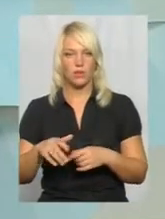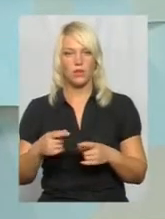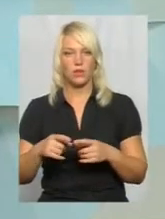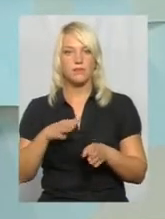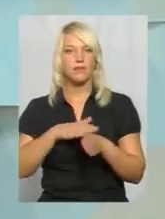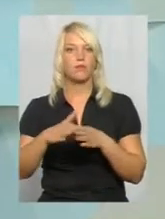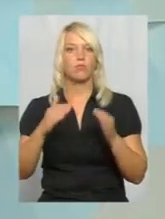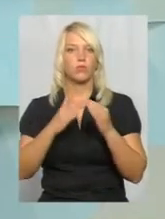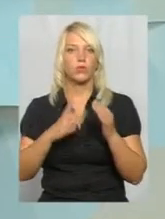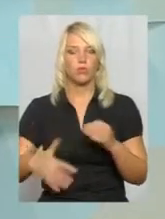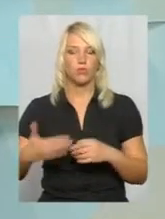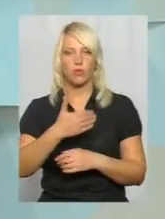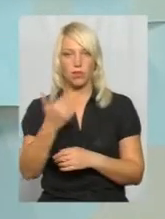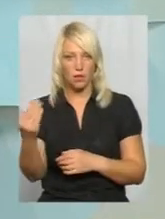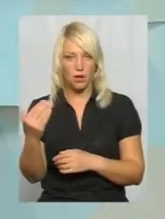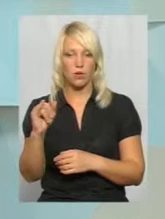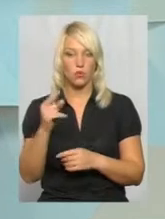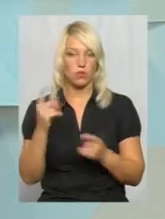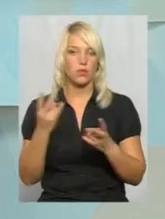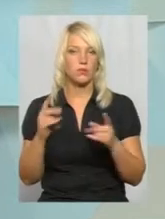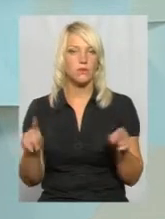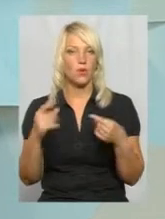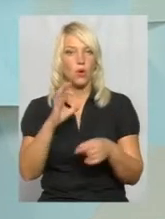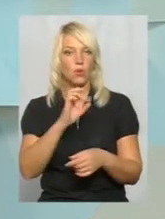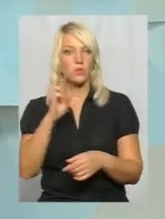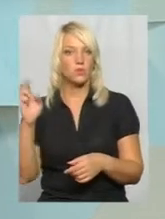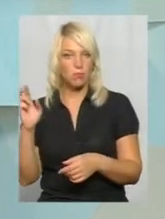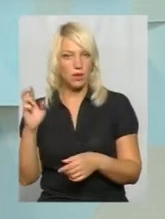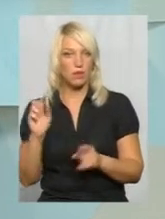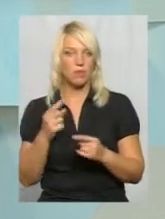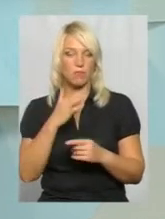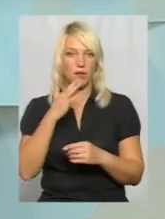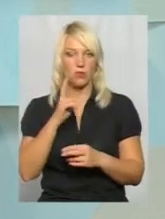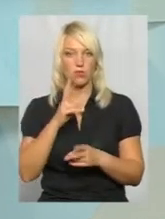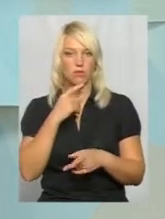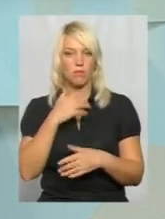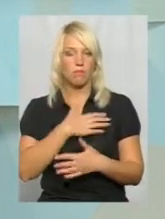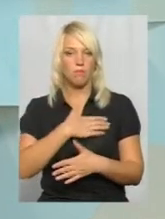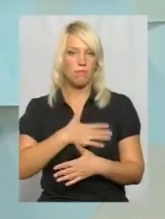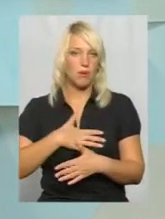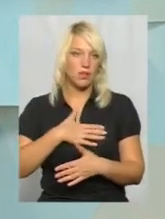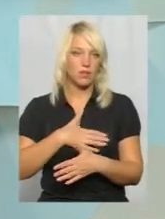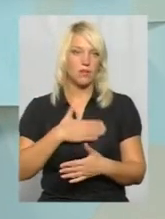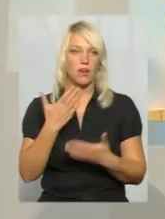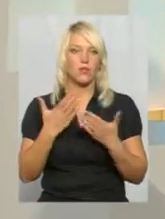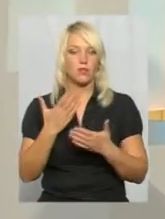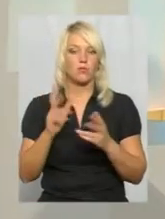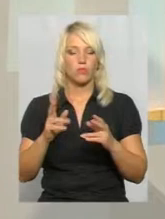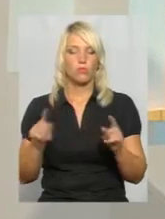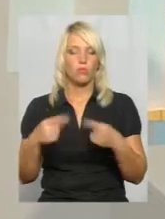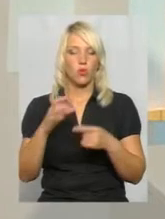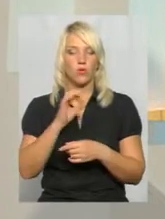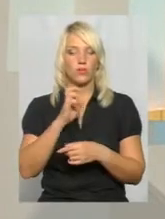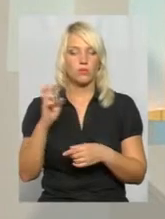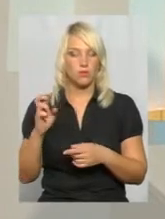особу ОСББ. Багато хто переживає, що як ми створимо ОСББ, а хто буде нам ремонтувати будинок,